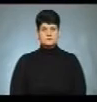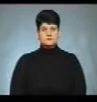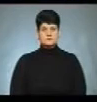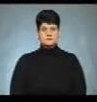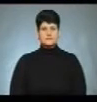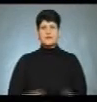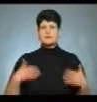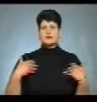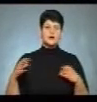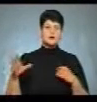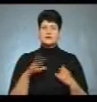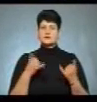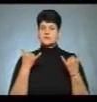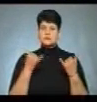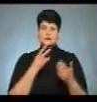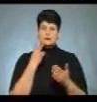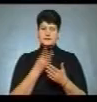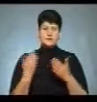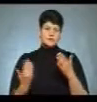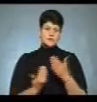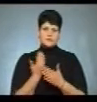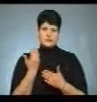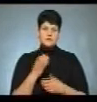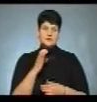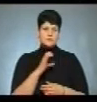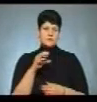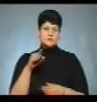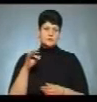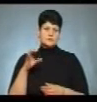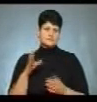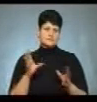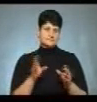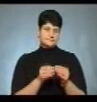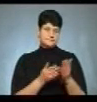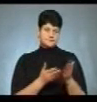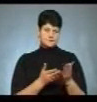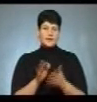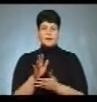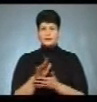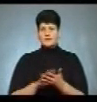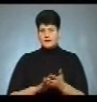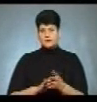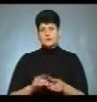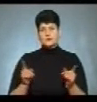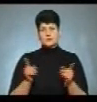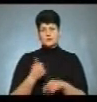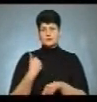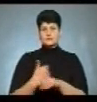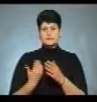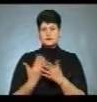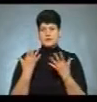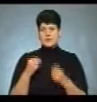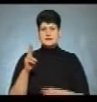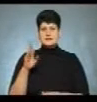Вітаю всіх, хто зараз з нами. Ви дивитесь новини. Я Соломія Струс. І далі коротко про головні події дня. ЦВК